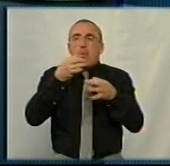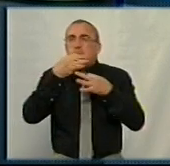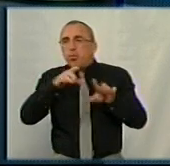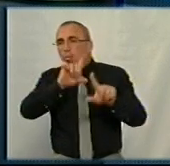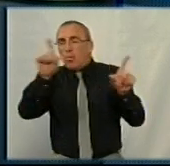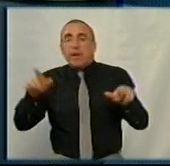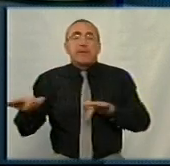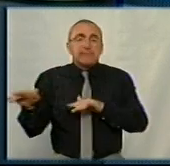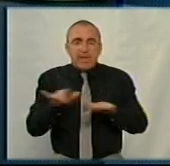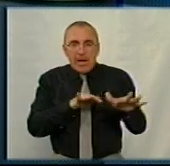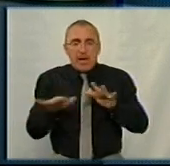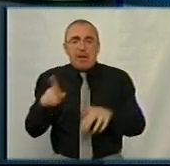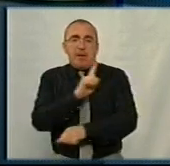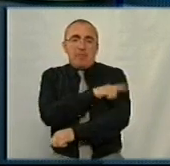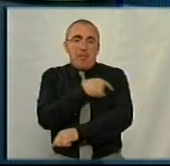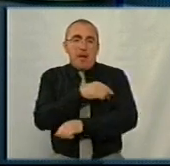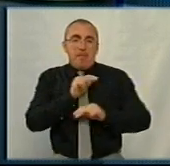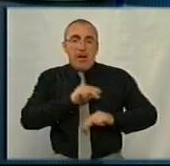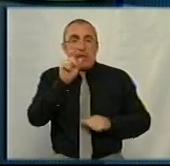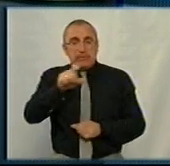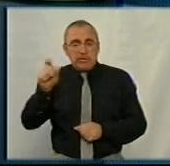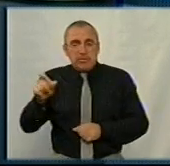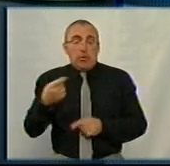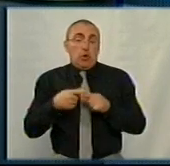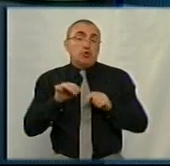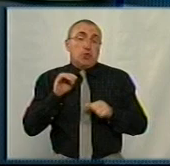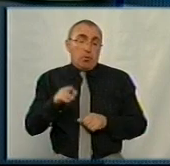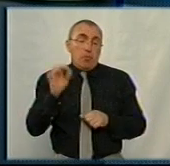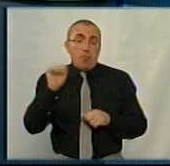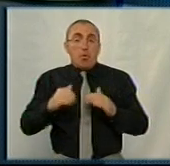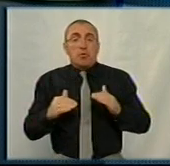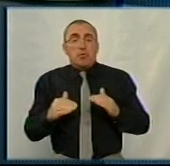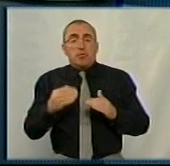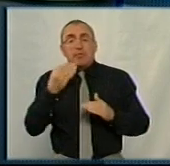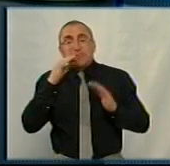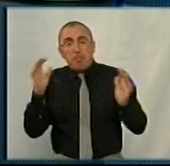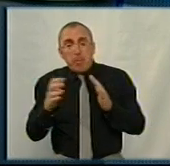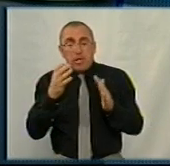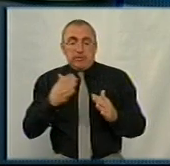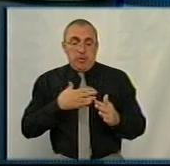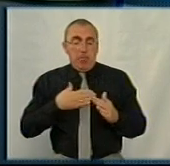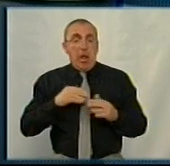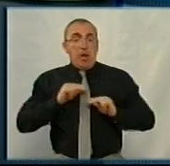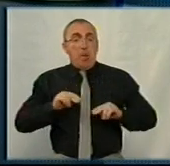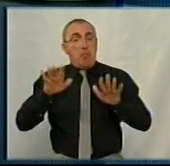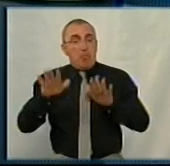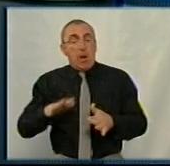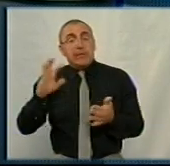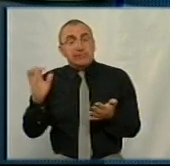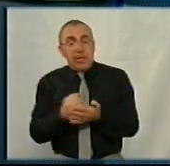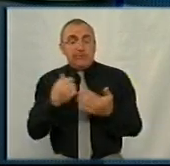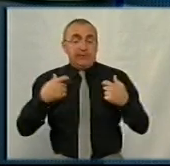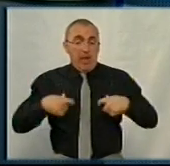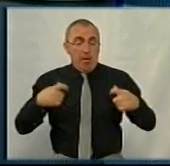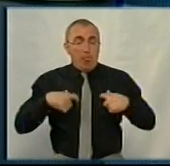і задіяних в тому числі медичних працівників, які таким чином можуть залишити, навіть зберегти собі робочі місця, якщо знайдуть себе